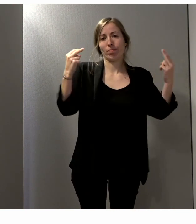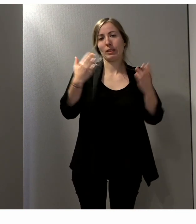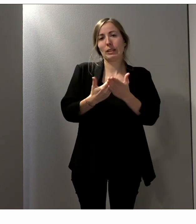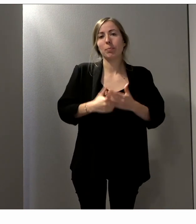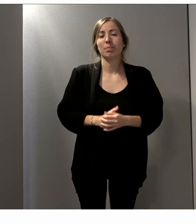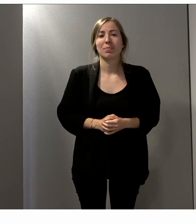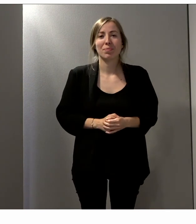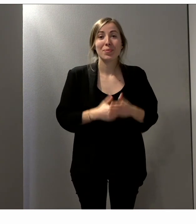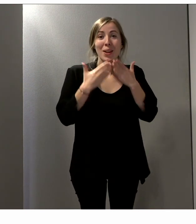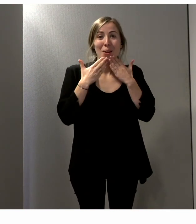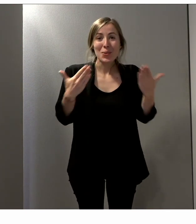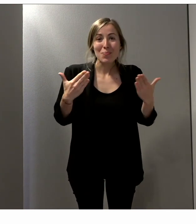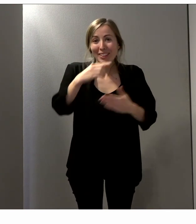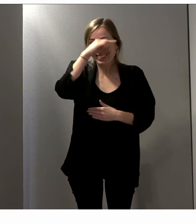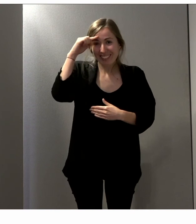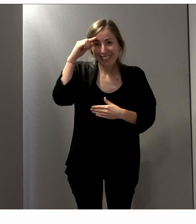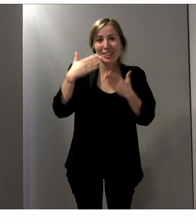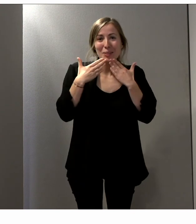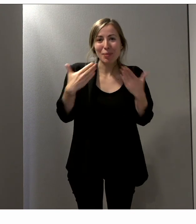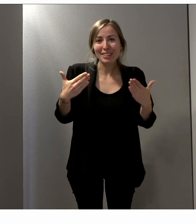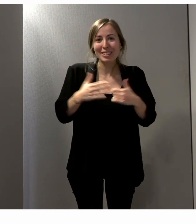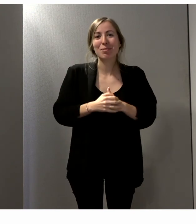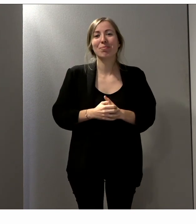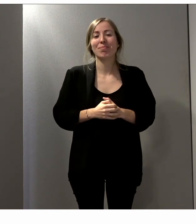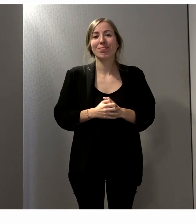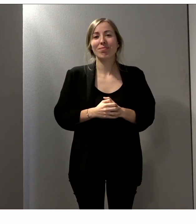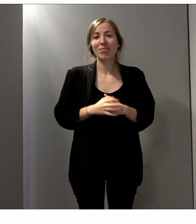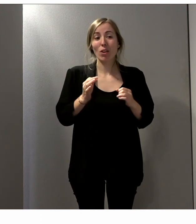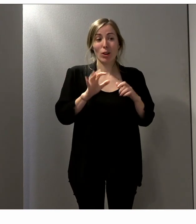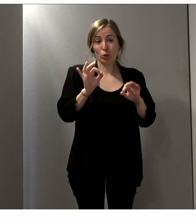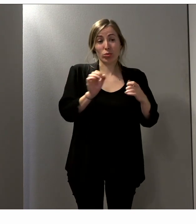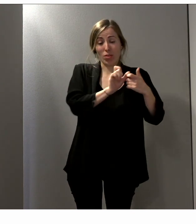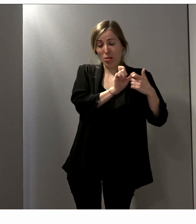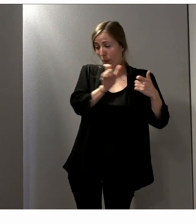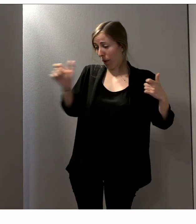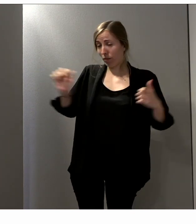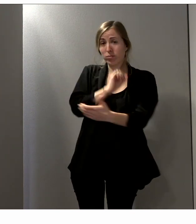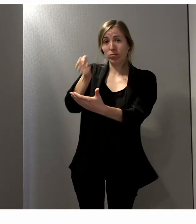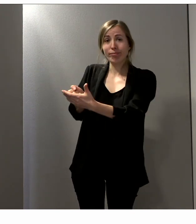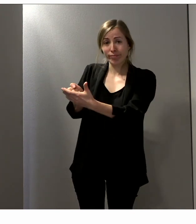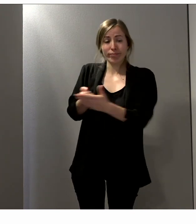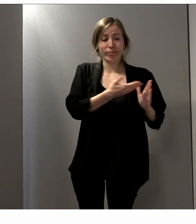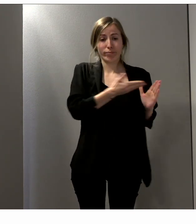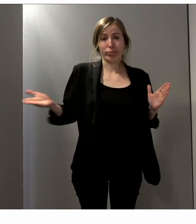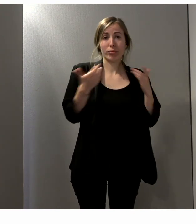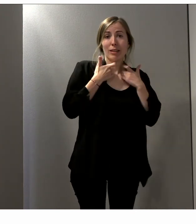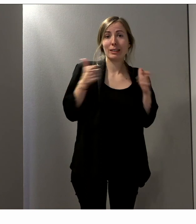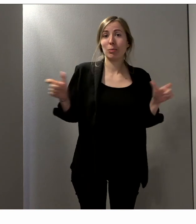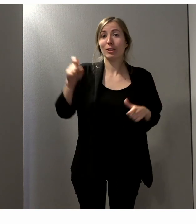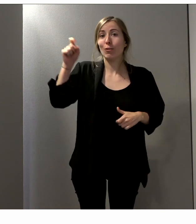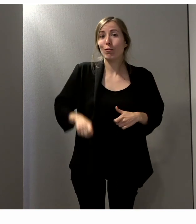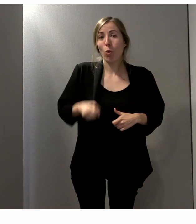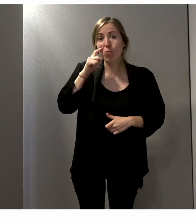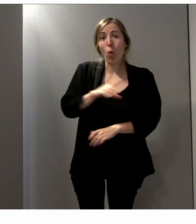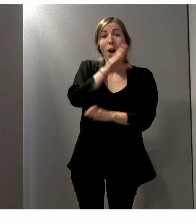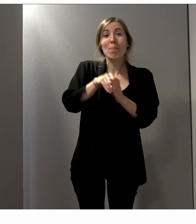Merci Cédric pour le rappel de cette chaîne complète pour la bonne accessibilité et la participation